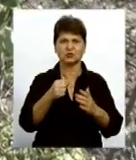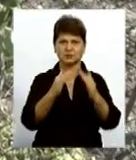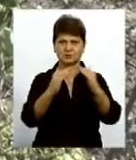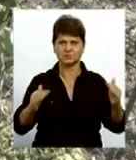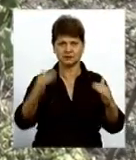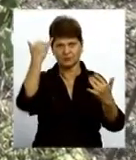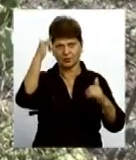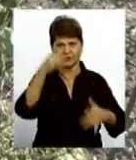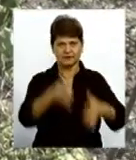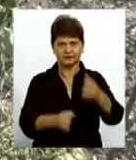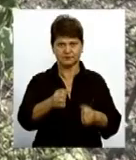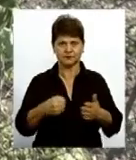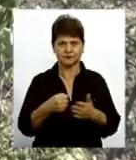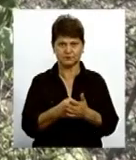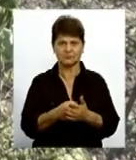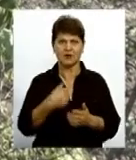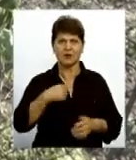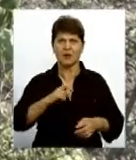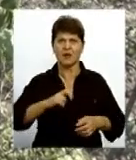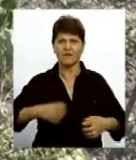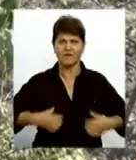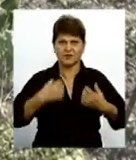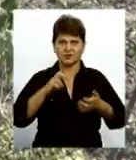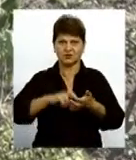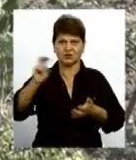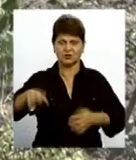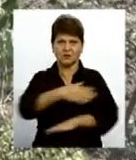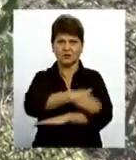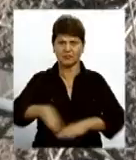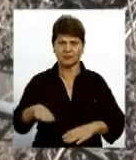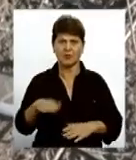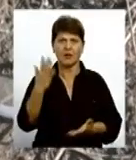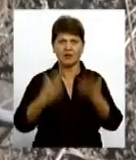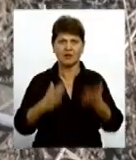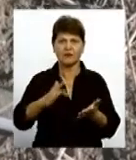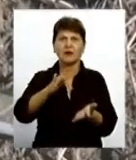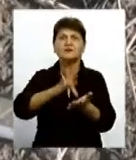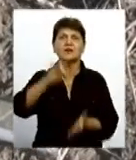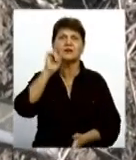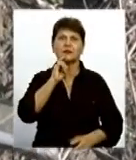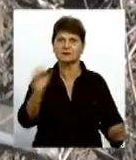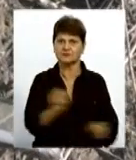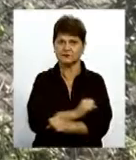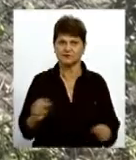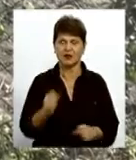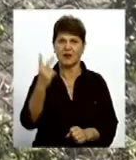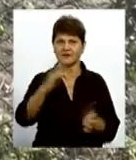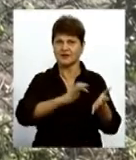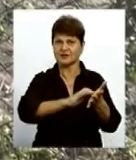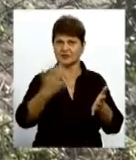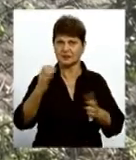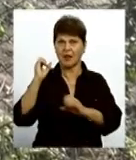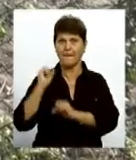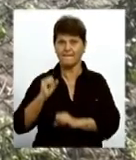сиділа Я думаю, я вискочила на дві Думаю, це певне, що щось в Надира в Костянтинівці зірвалося Два мішки стікла занесла